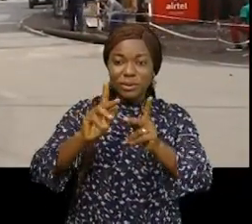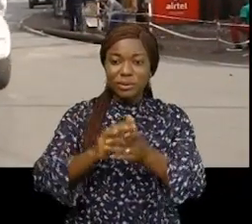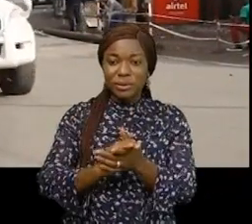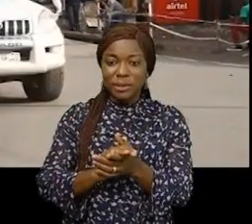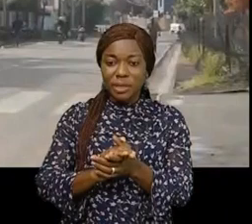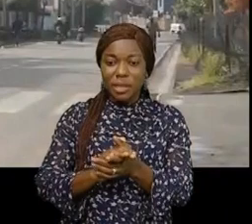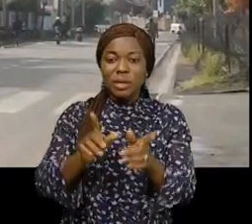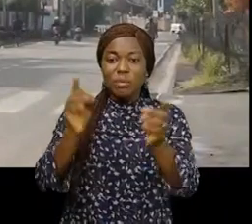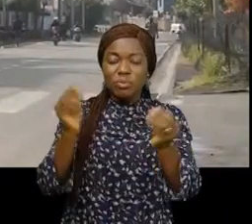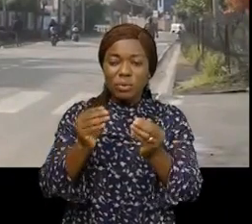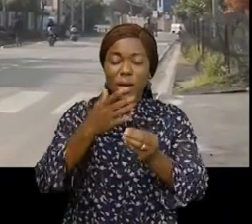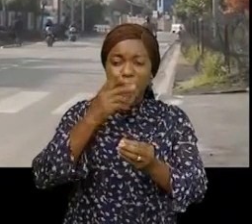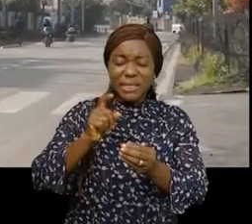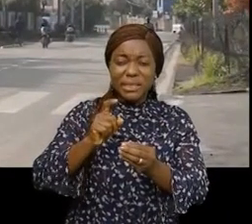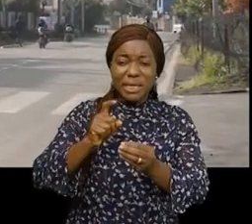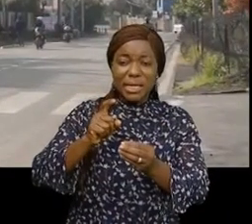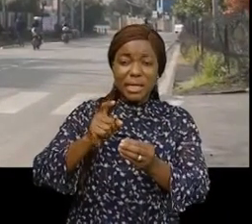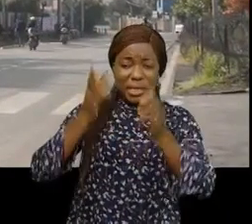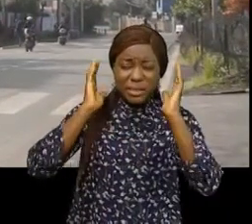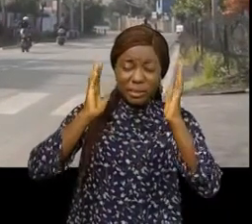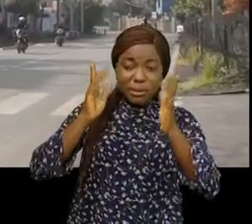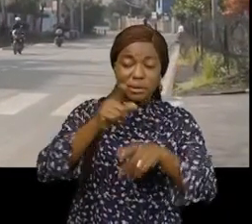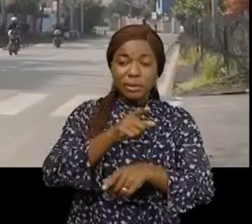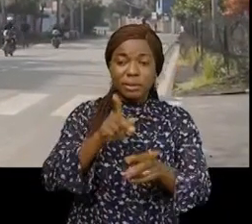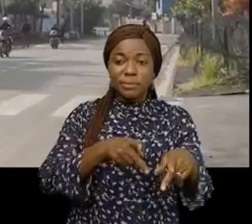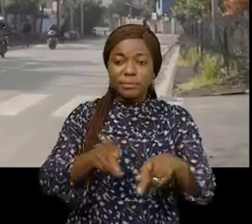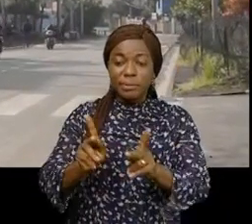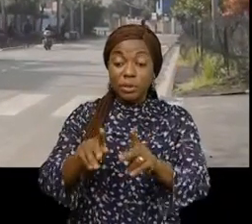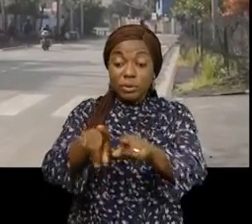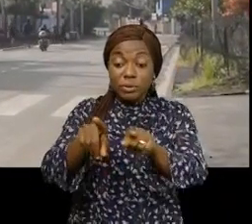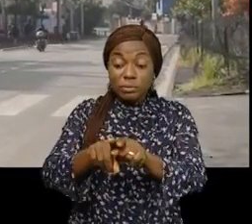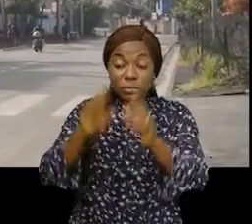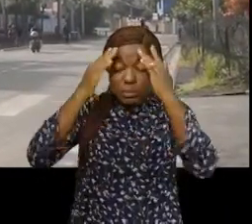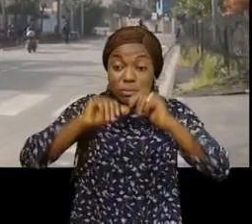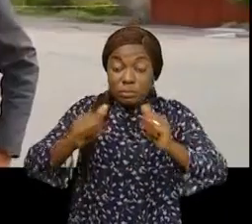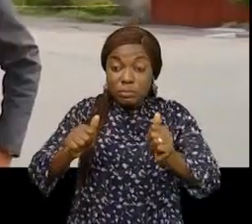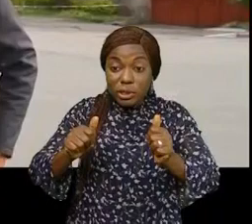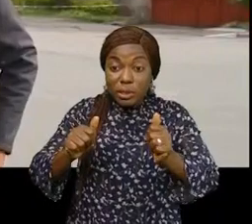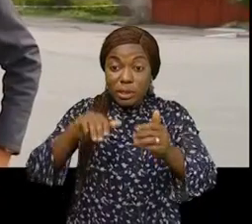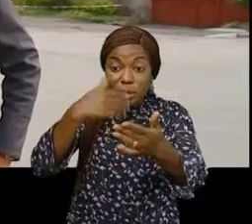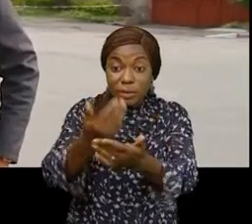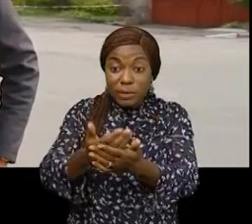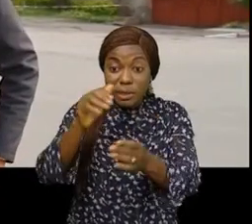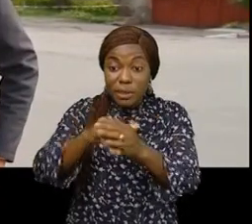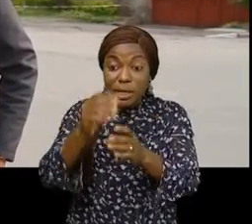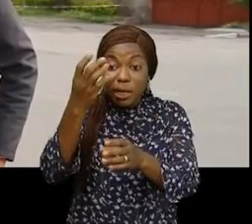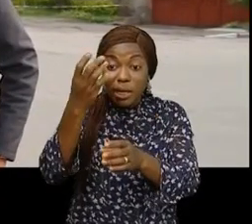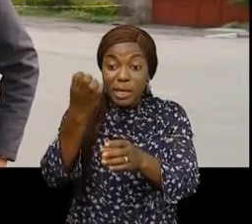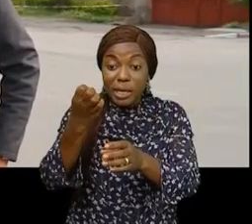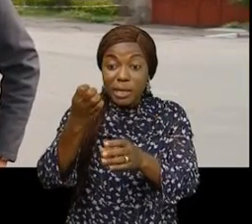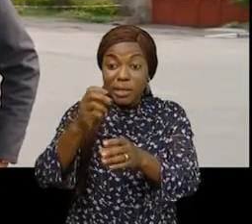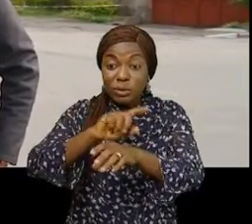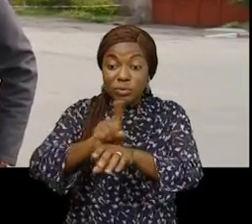puisque le danger est permanent. On ne sait pas ce qui peut arriver dans 24 heures, dans 48 heures, dans